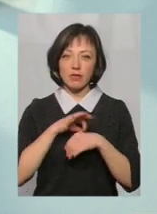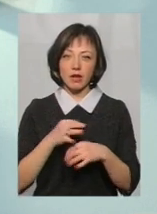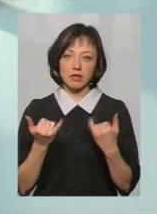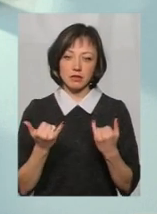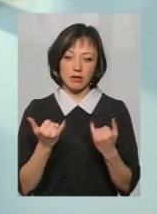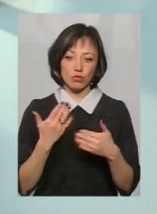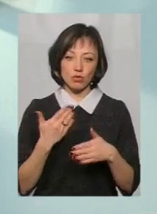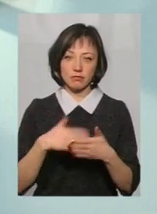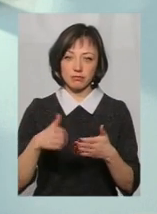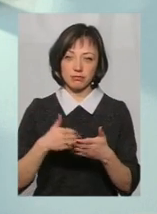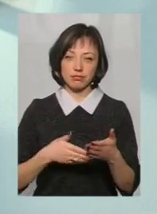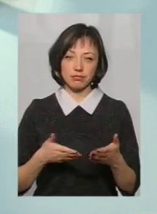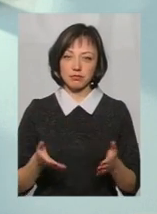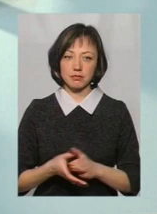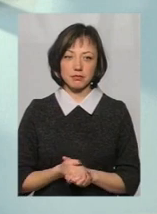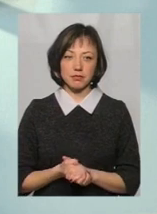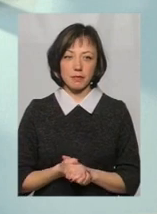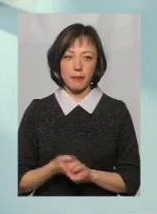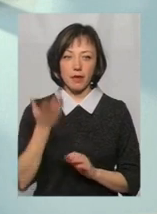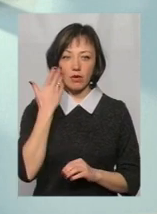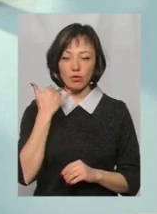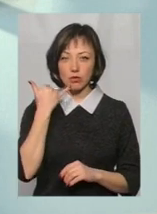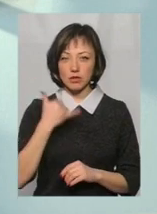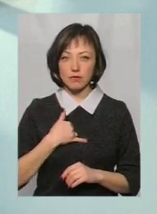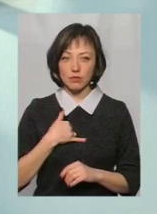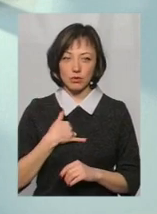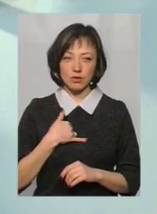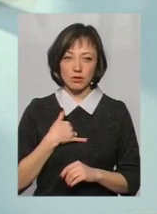зараз там останніх півроку не ведемо. Коли нам дзвонять,